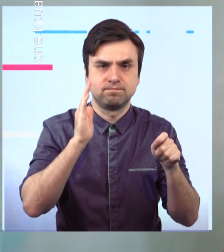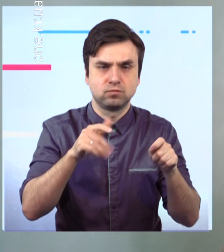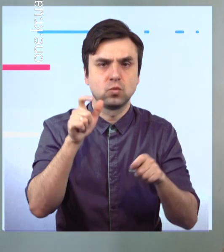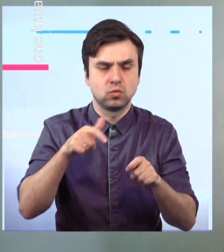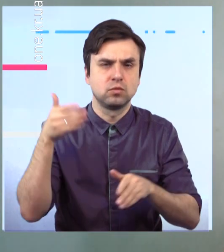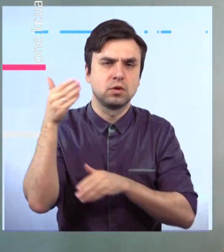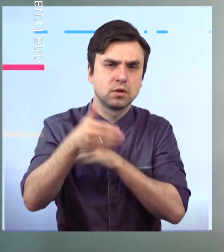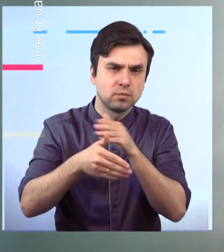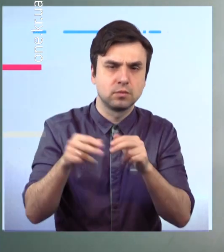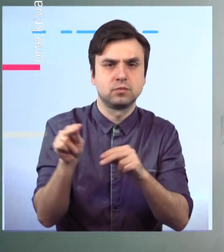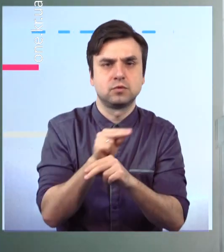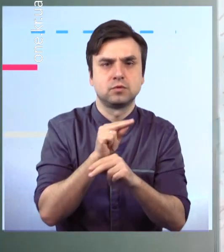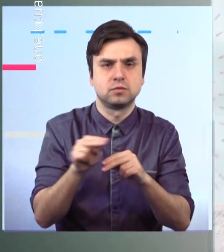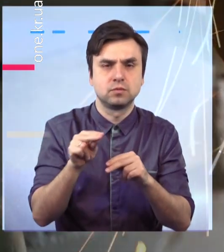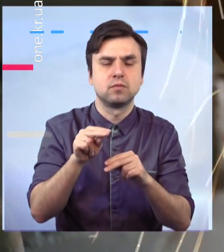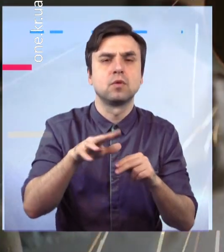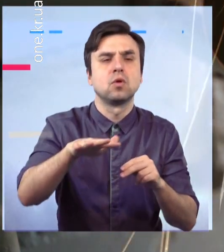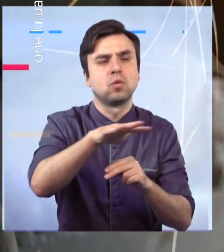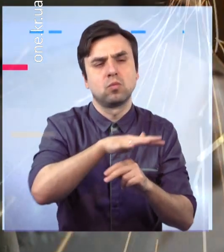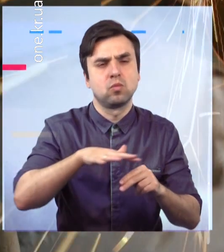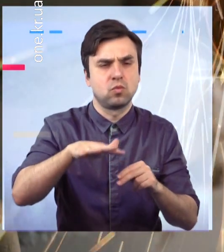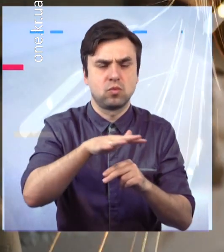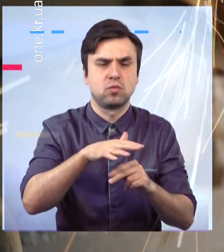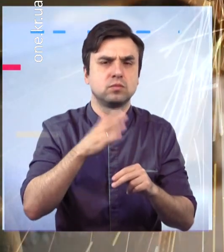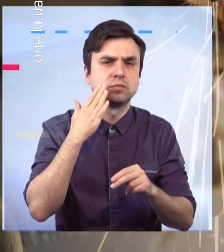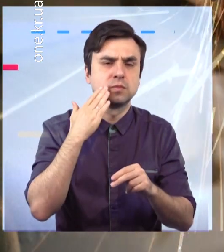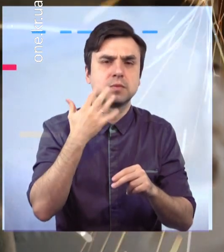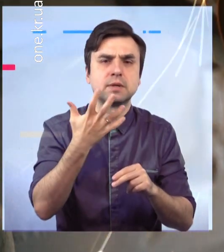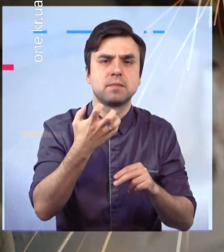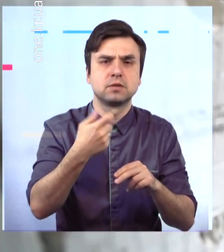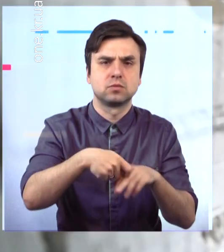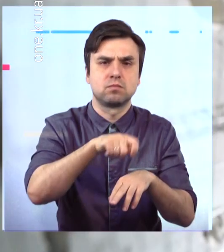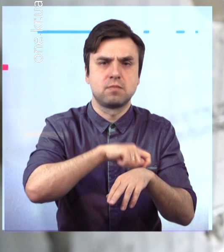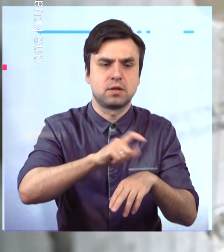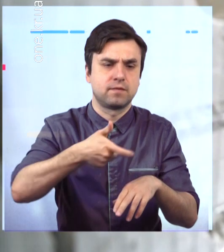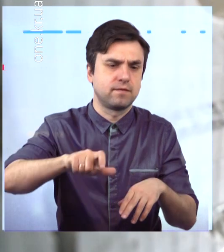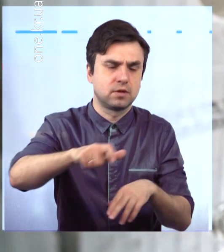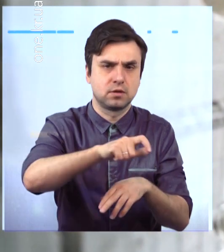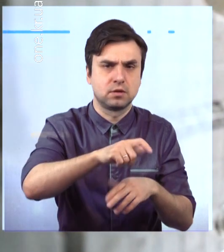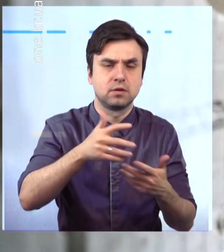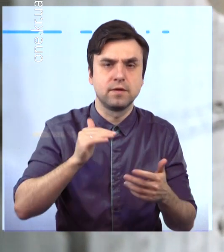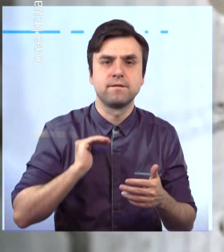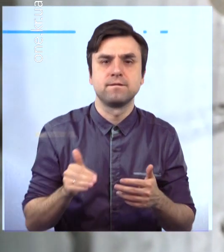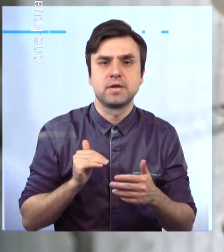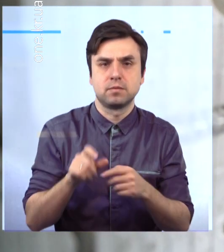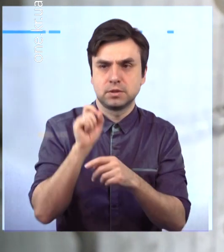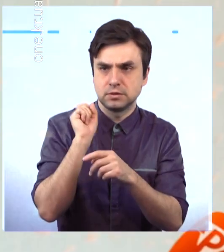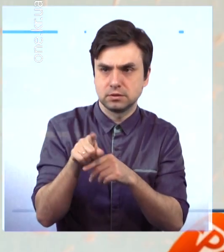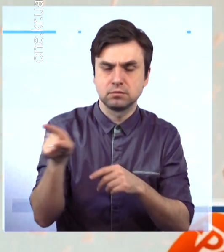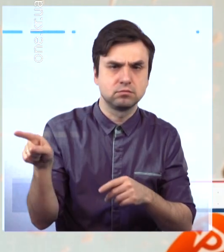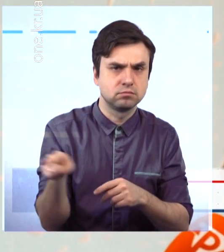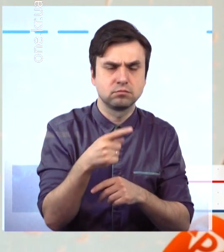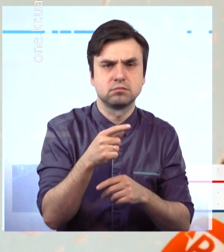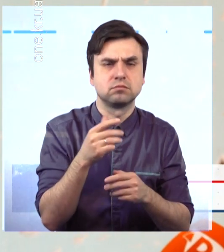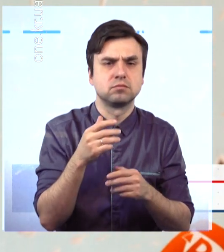загальної площі до 500 квадратних метрів. Для цього підрядна організація задіяла сили та досвід до 10 будівельників-ремонтників.